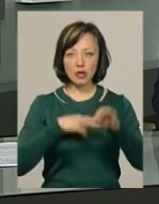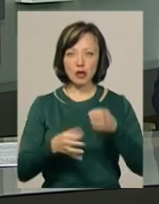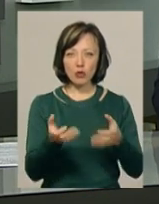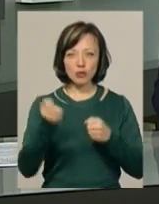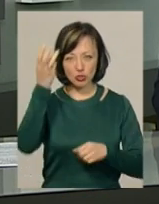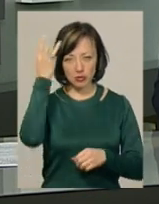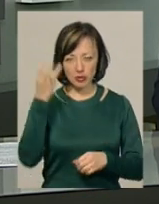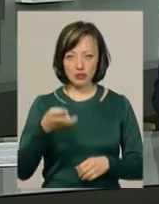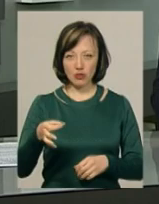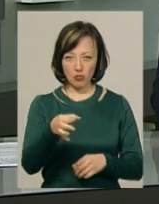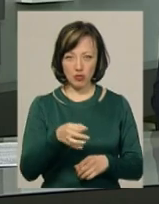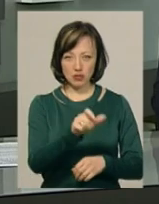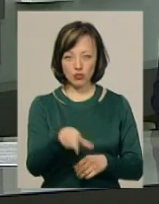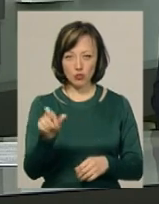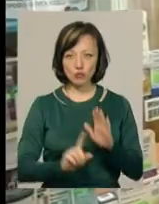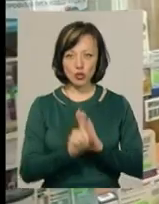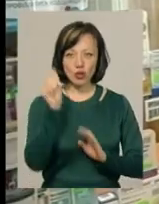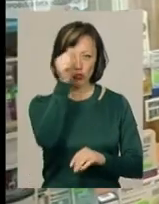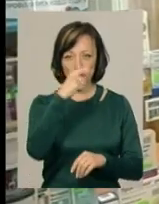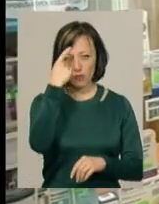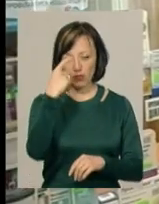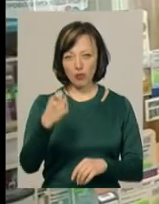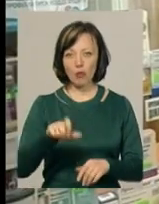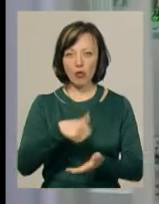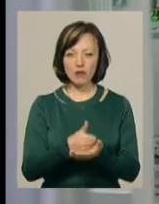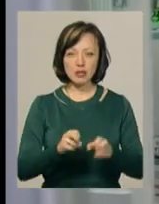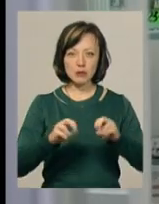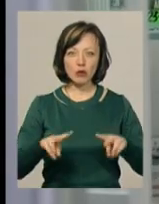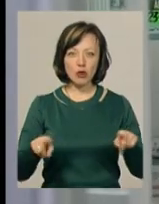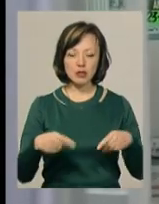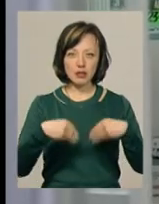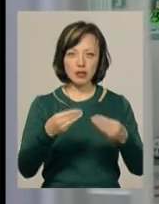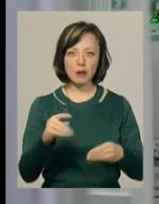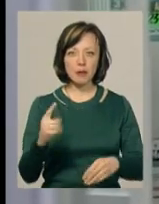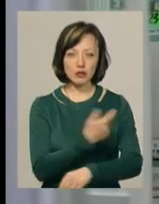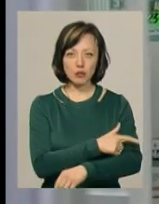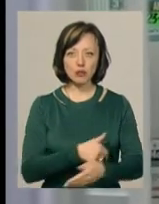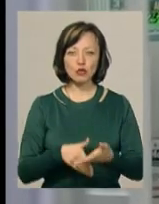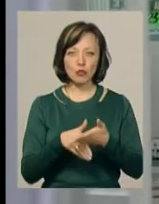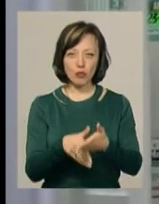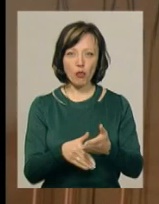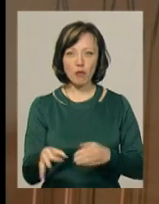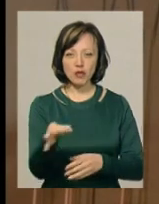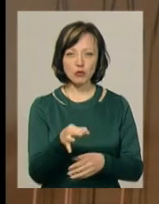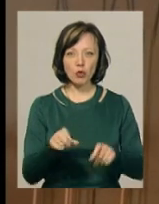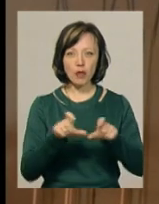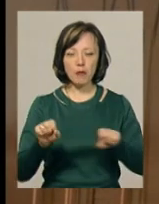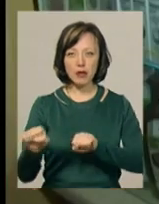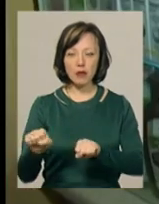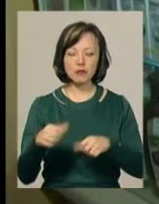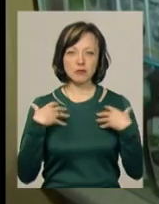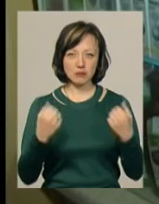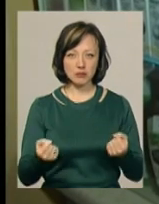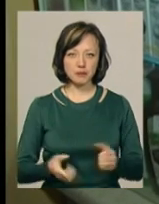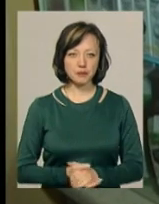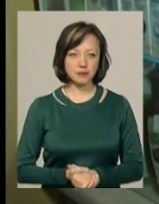Хмельниччини з початку року. Про це повідомила головний спеціаліст з організації та надання первинної медичної допомоги обласного департаменту охорони